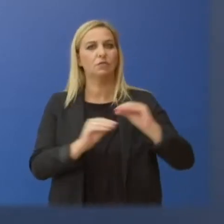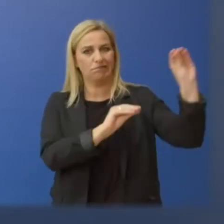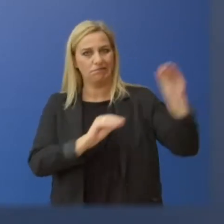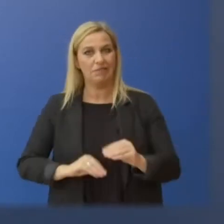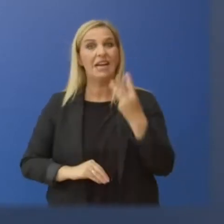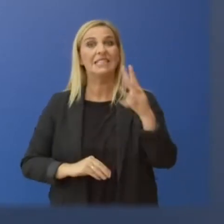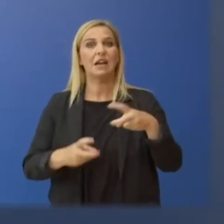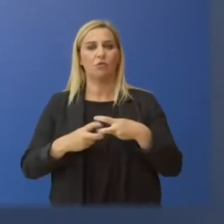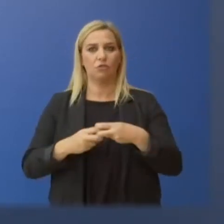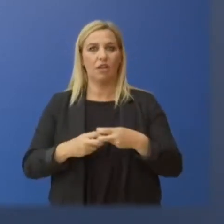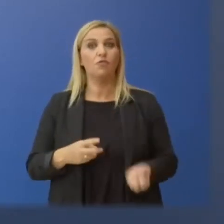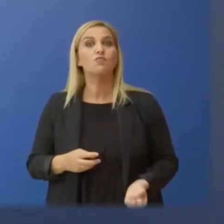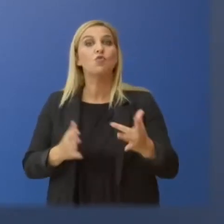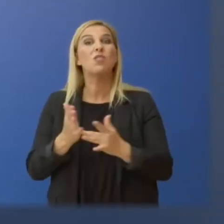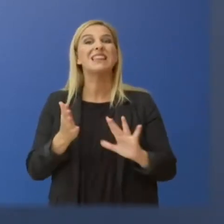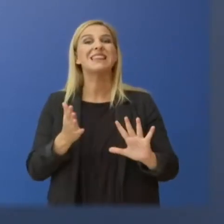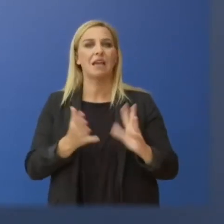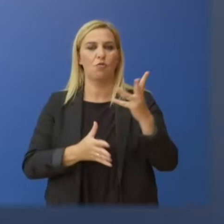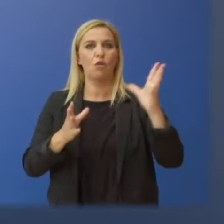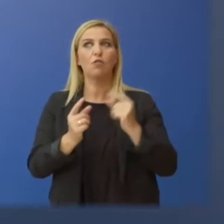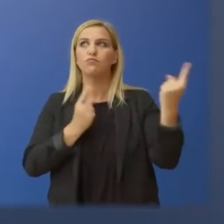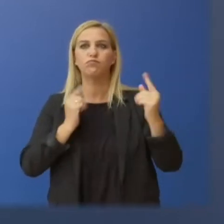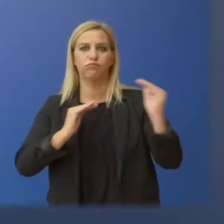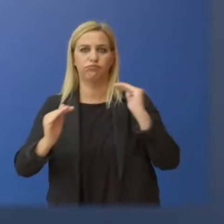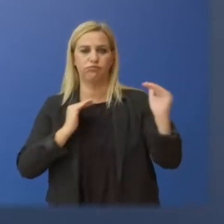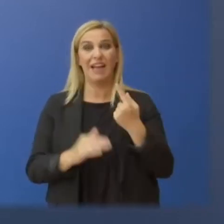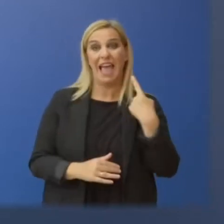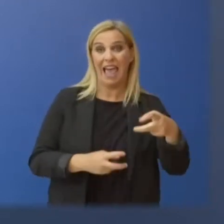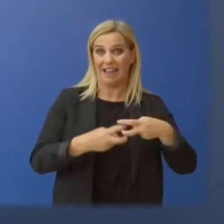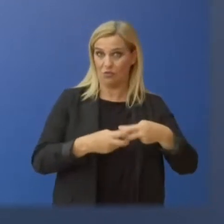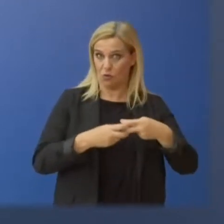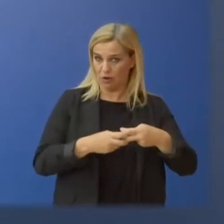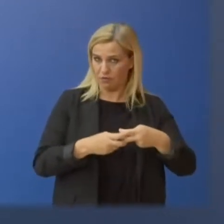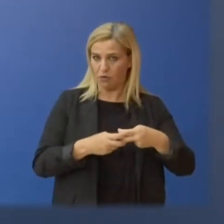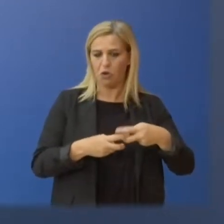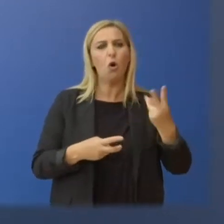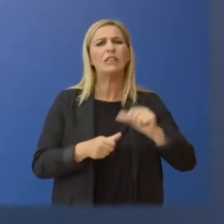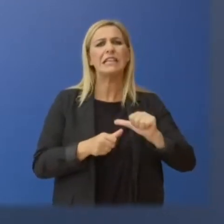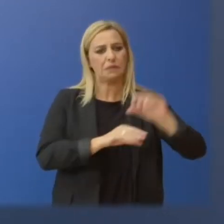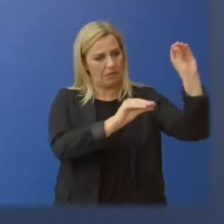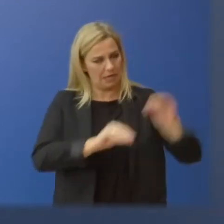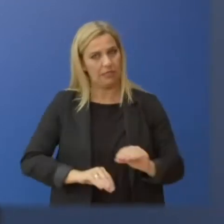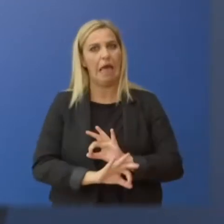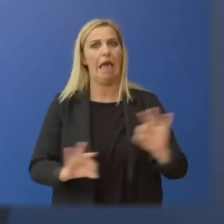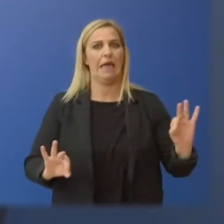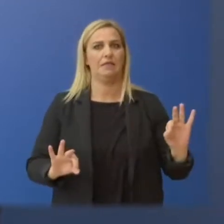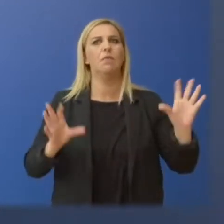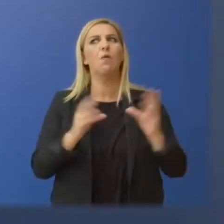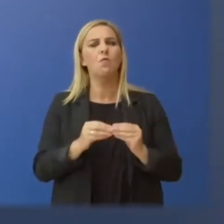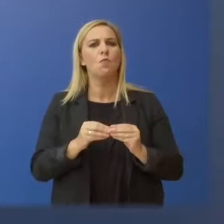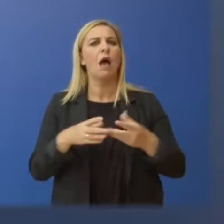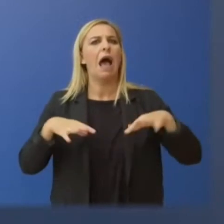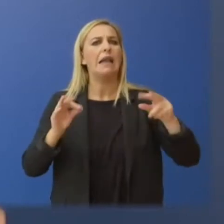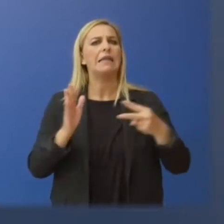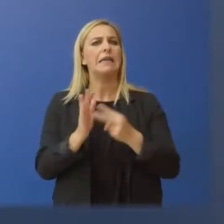λεωφορείων σύγχρονης σε αντιρρυπαντικές τεχνολογίες εκ των οποίων τα 100 θα παροδοθούν μέσα στο επόμενο τρίμινο και θα δοθούν στην κυκλοφορία στις αρχές του